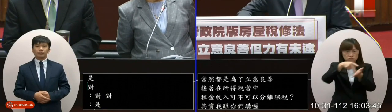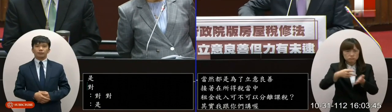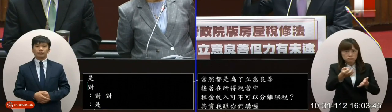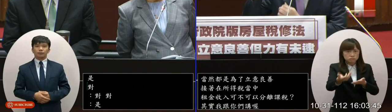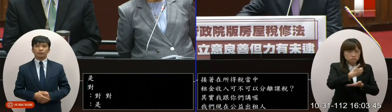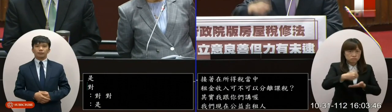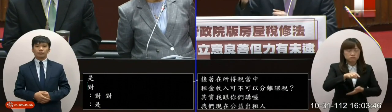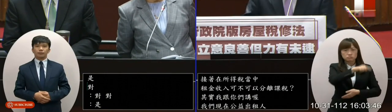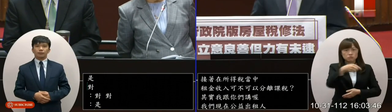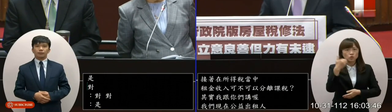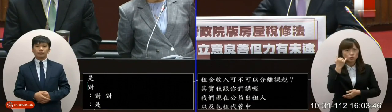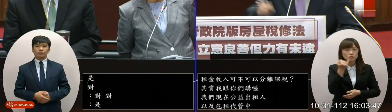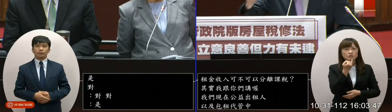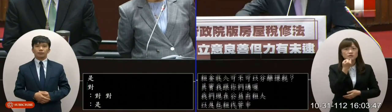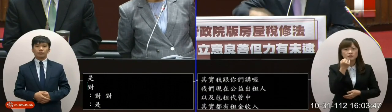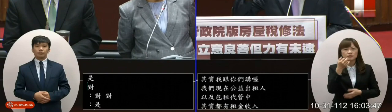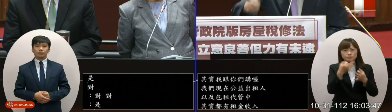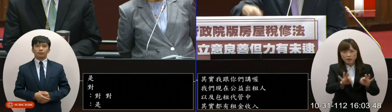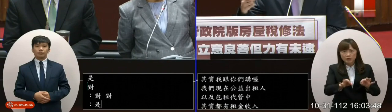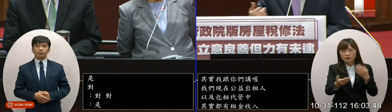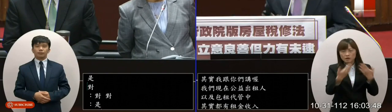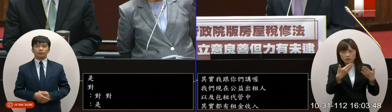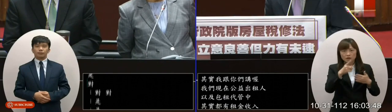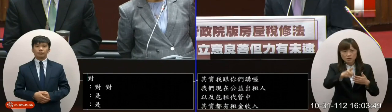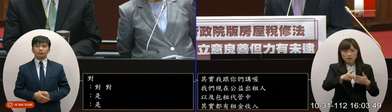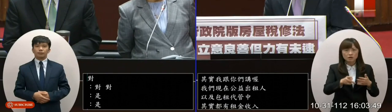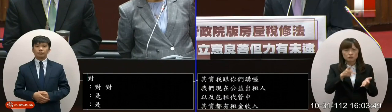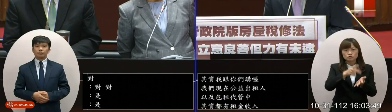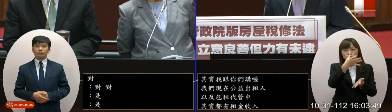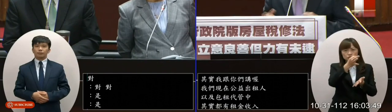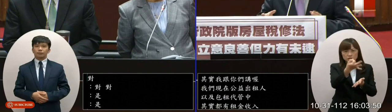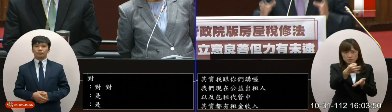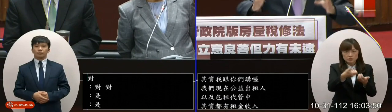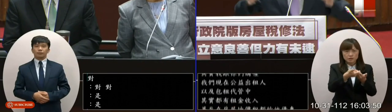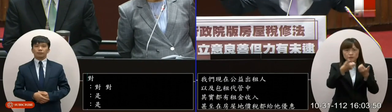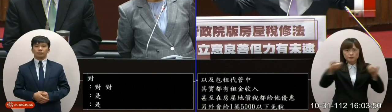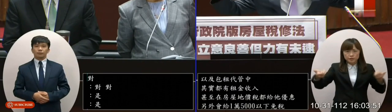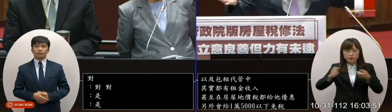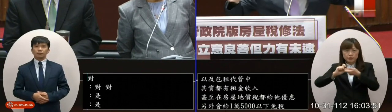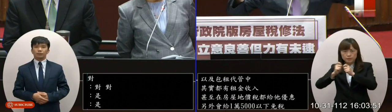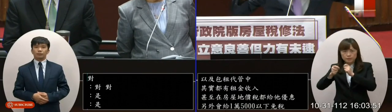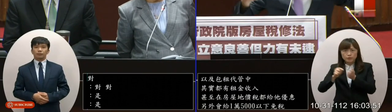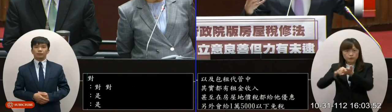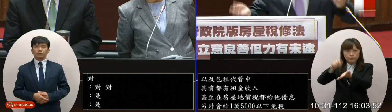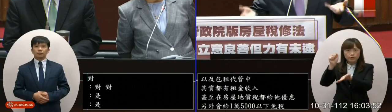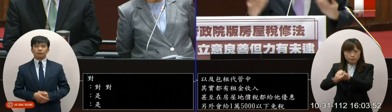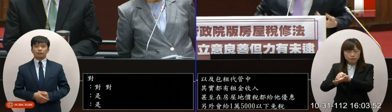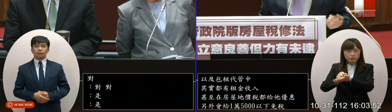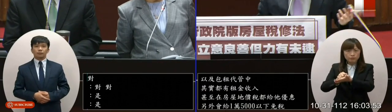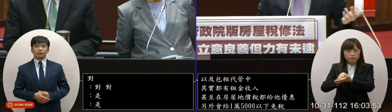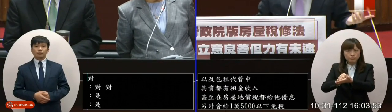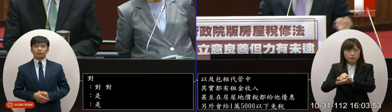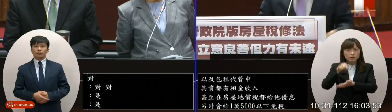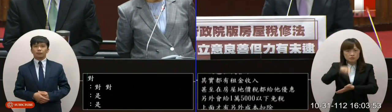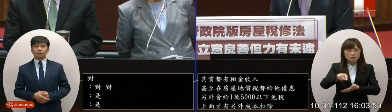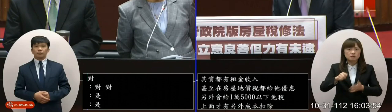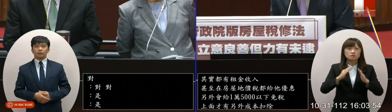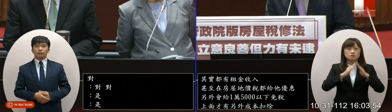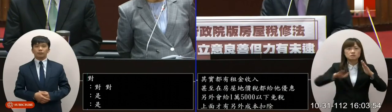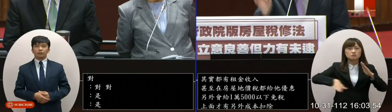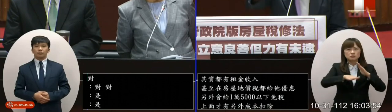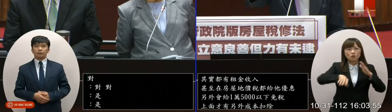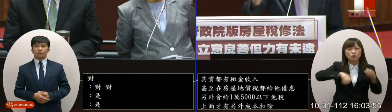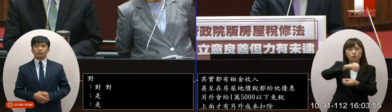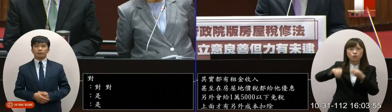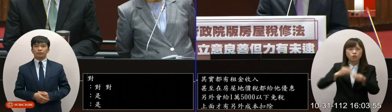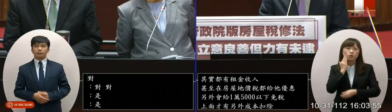如果讓他能夠簡便明瞭直接租金分離課稅那才能夠讓整個市場很有效的運作起來其實我